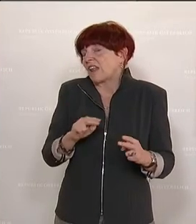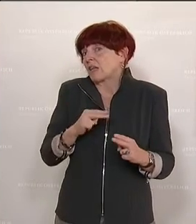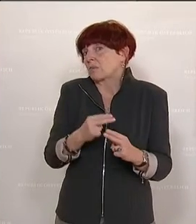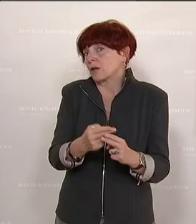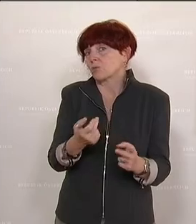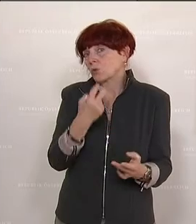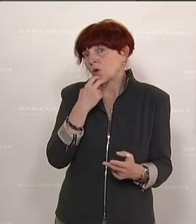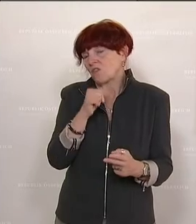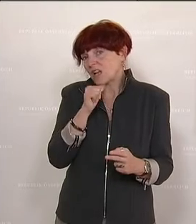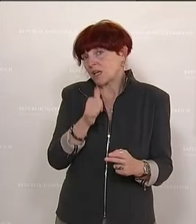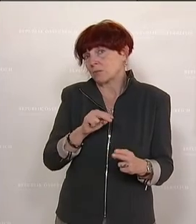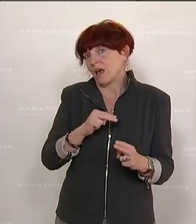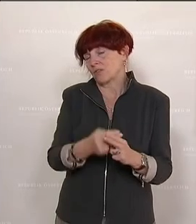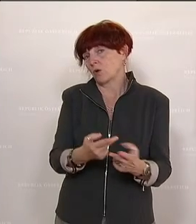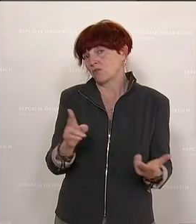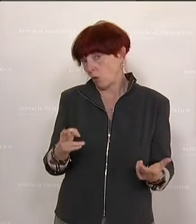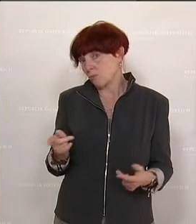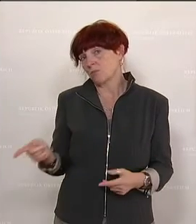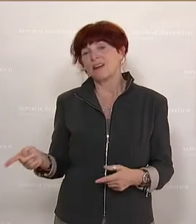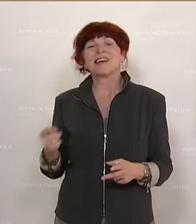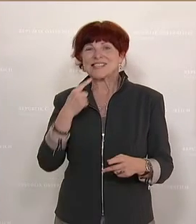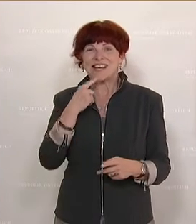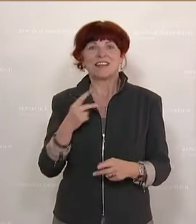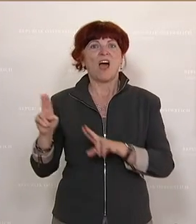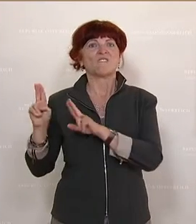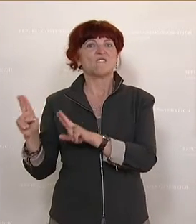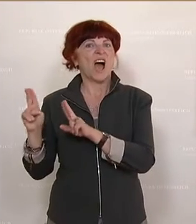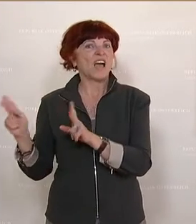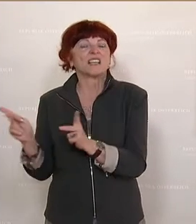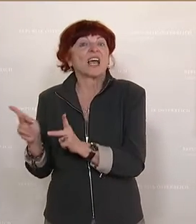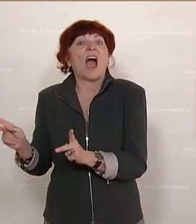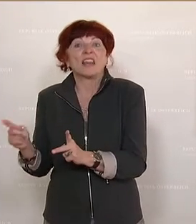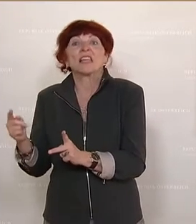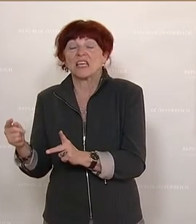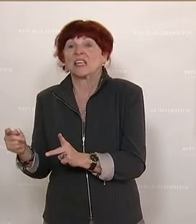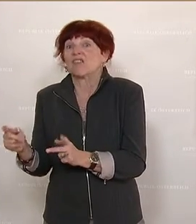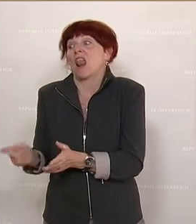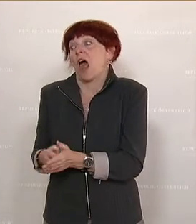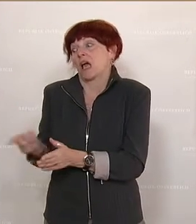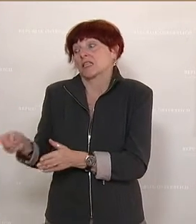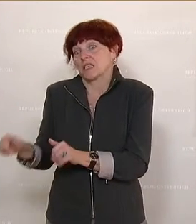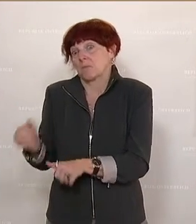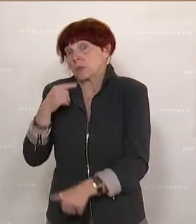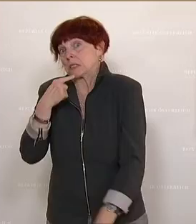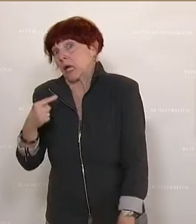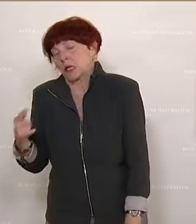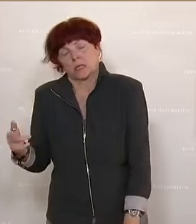Denn es heißt zwar immer, die Wahrheit ist zumutbar, aber in diesem Fall ist die Wahrheit wirklich nicht zumutbar. Also nicht